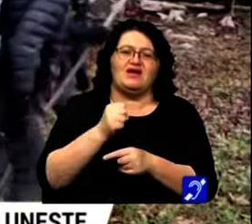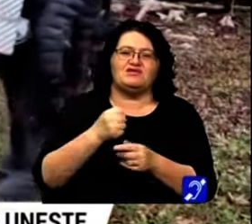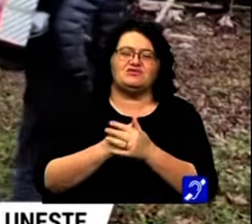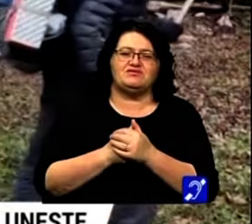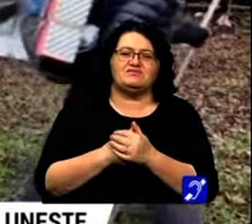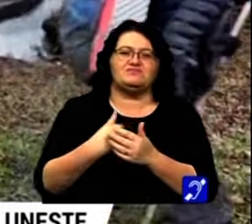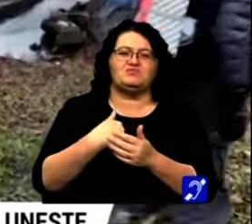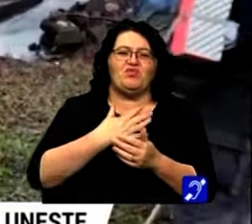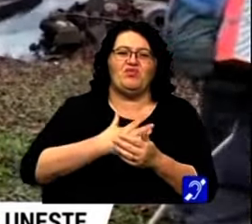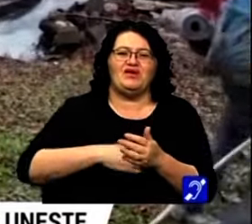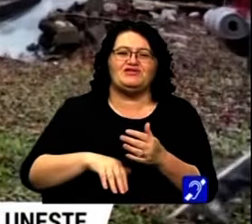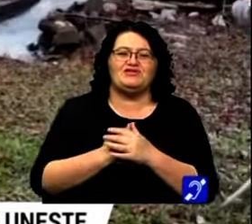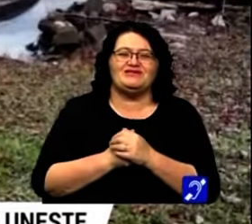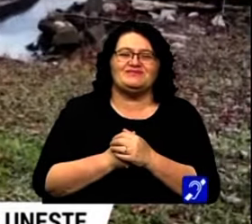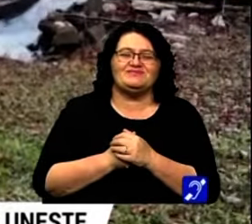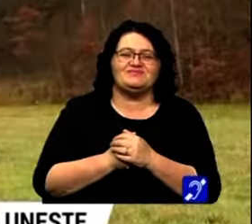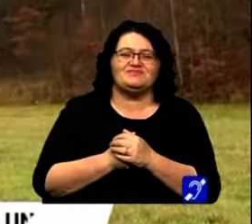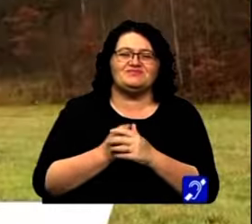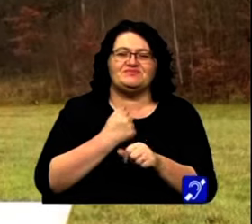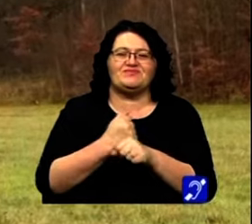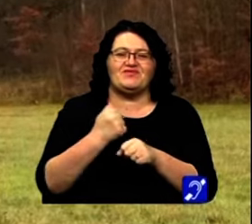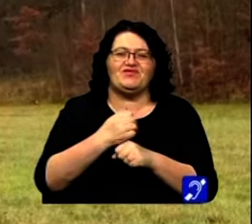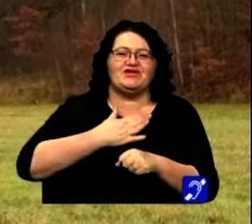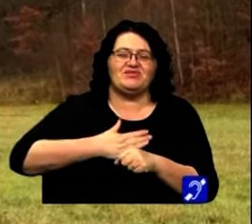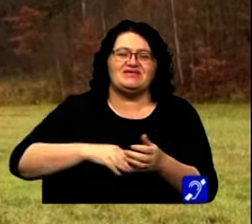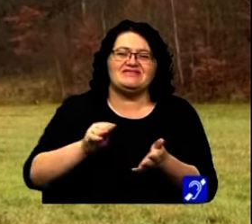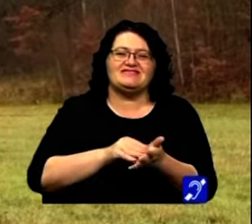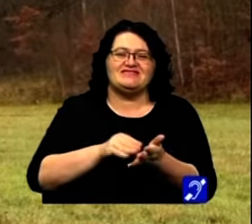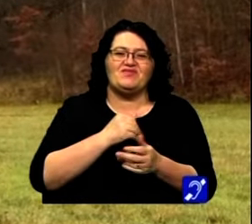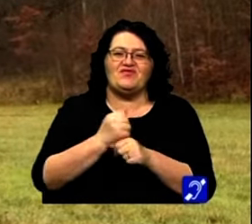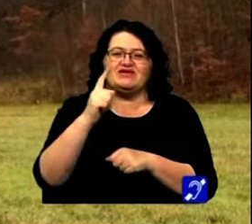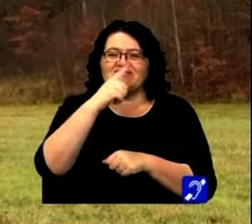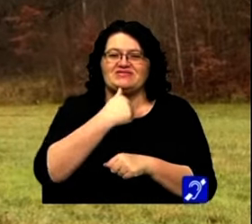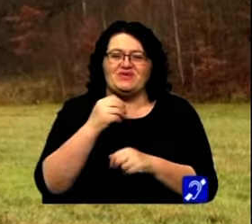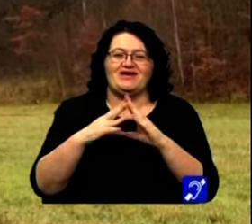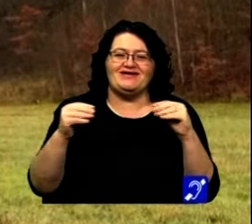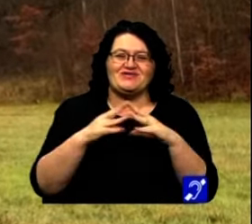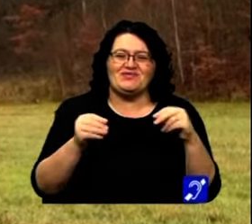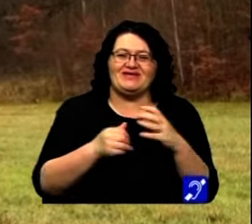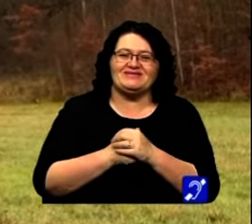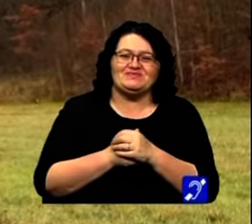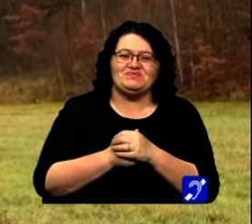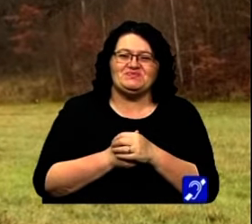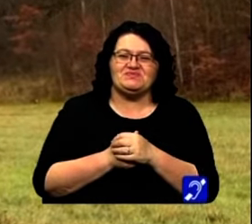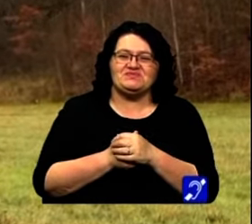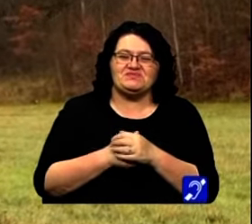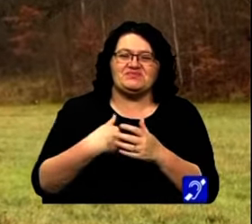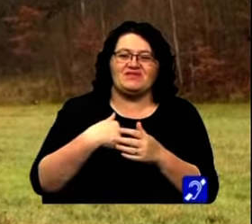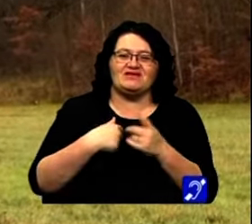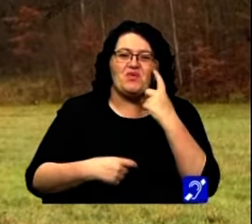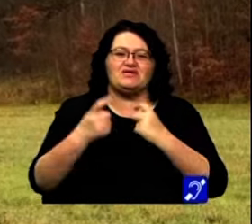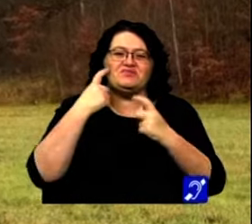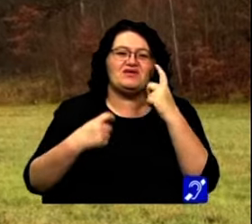E un place, e foarte place, sunt foarte simpatice umanii acolo. E un